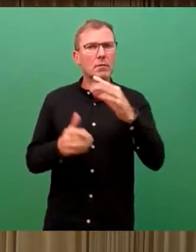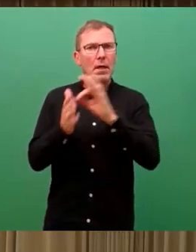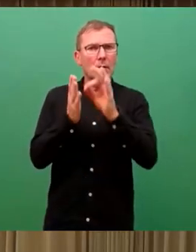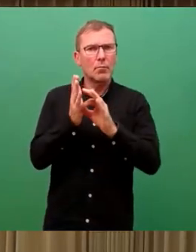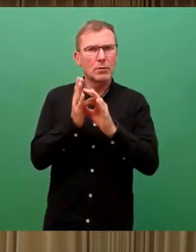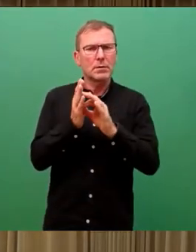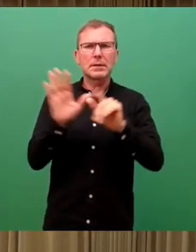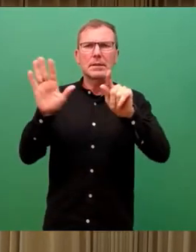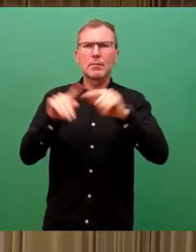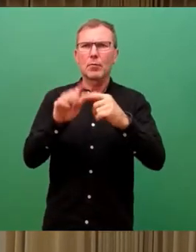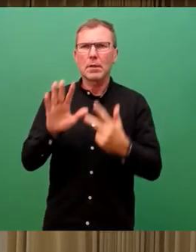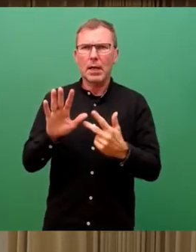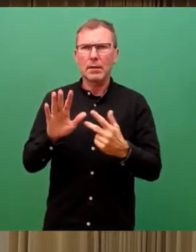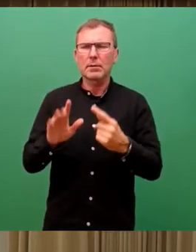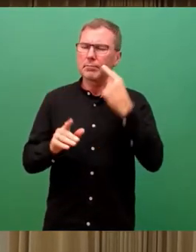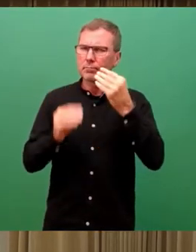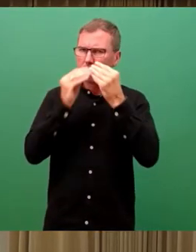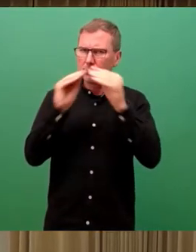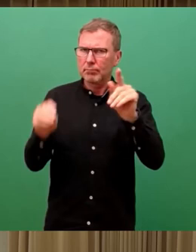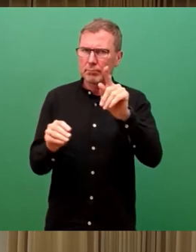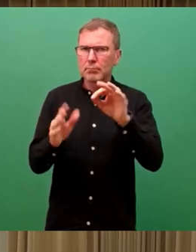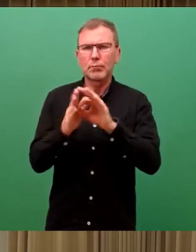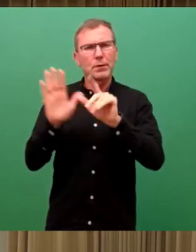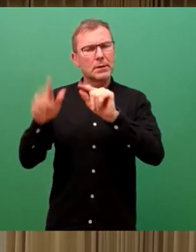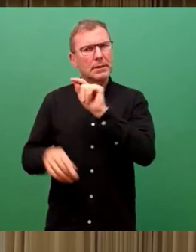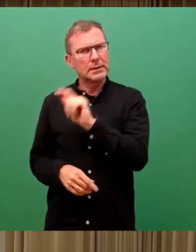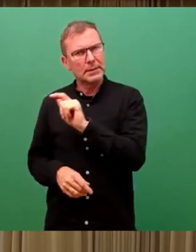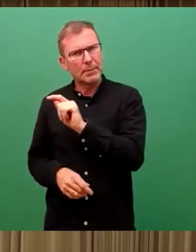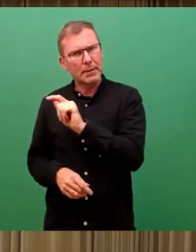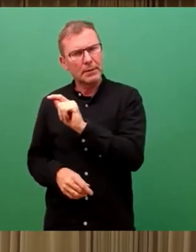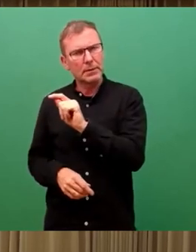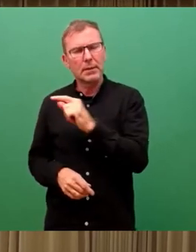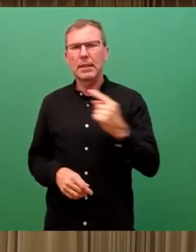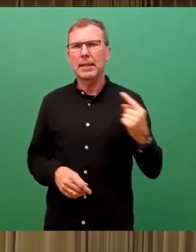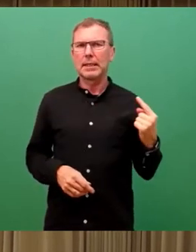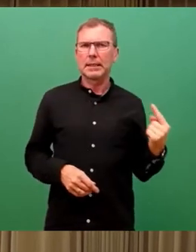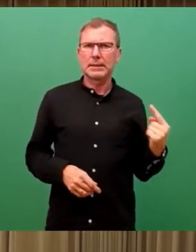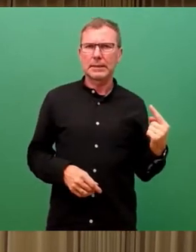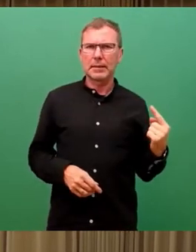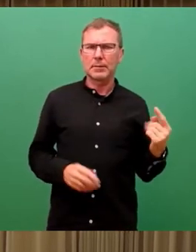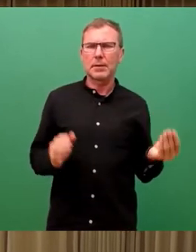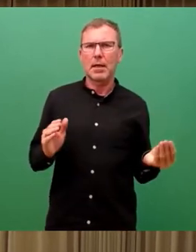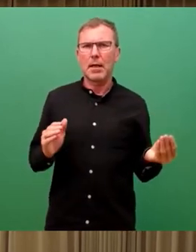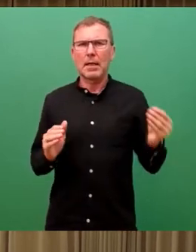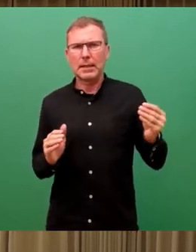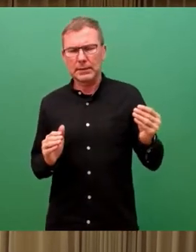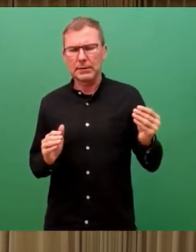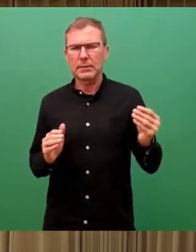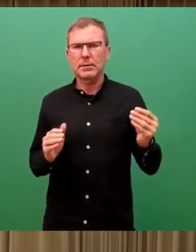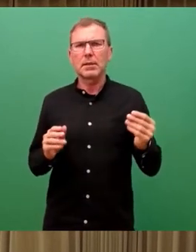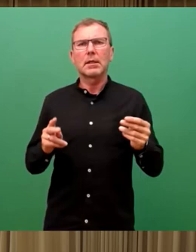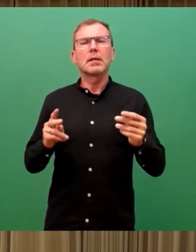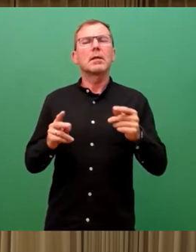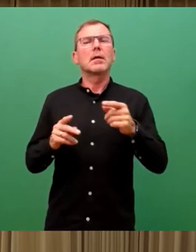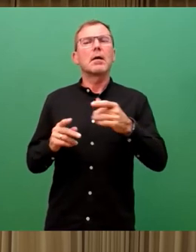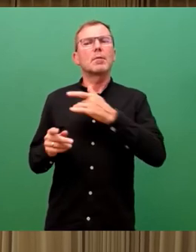und acht, weisen wir mal darauf hin, im Punkt sieben hat der Einreicher selber noch ergänzt, statt der jeweils